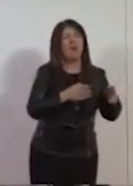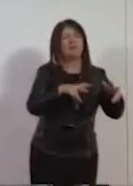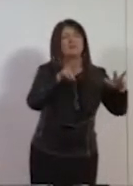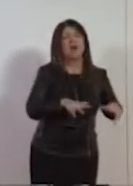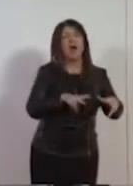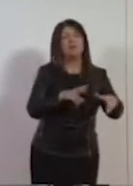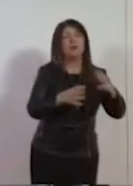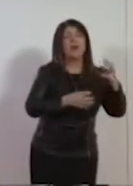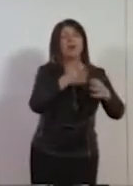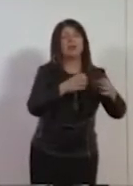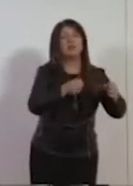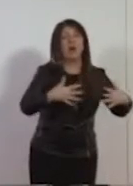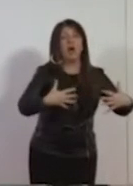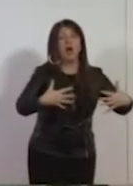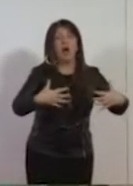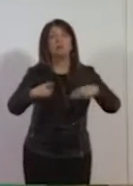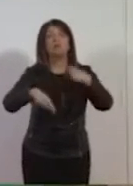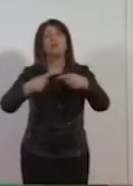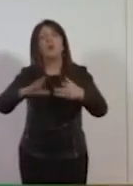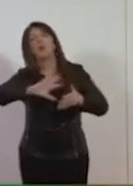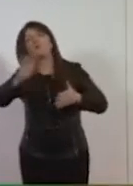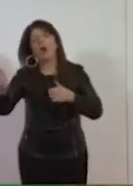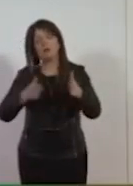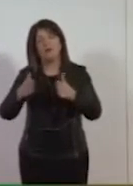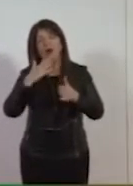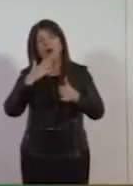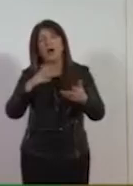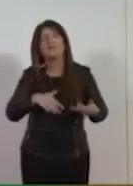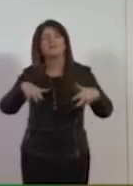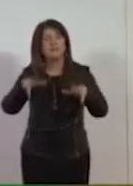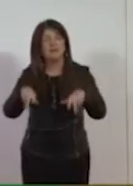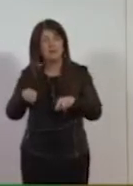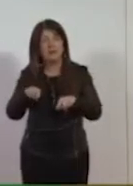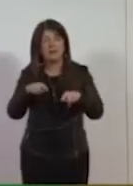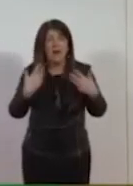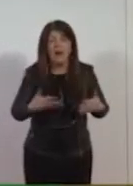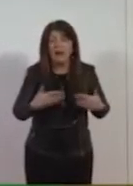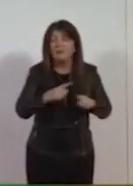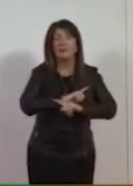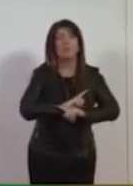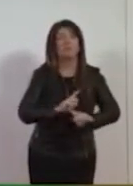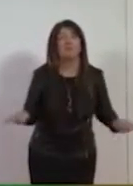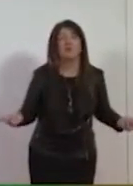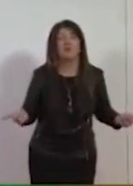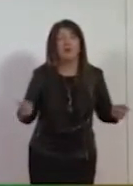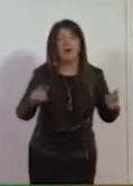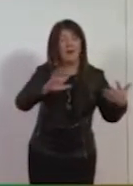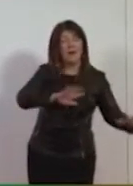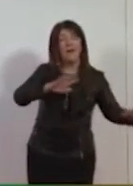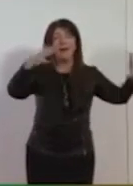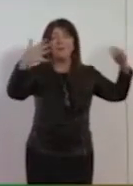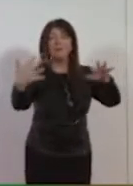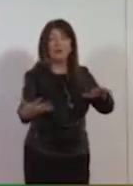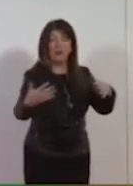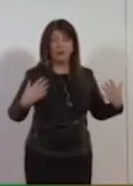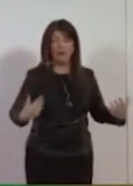si cambiano un po' di cose, poi c'è una nuova fase di stabilità. Non è più così. Il cambiamento in corso non